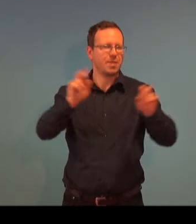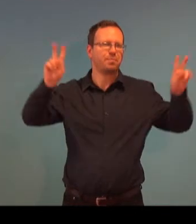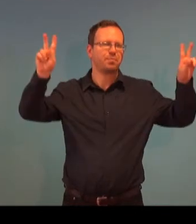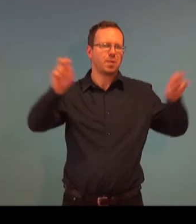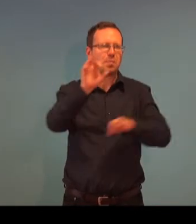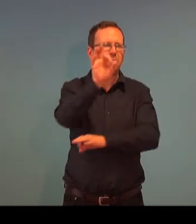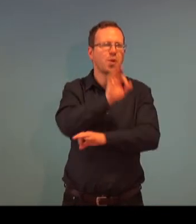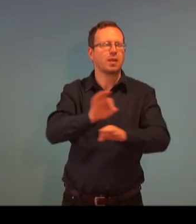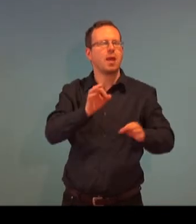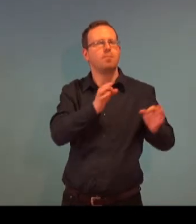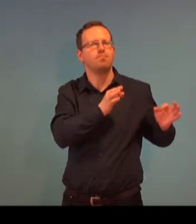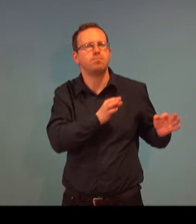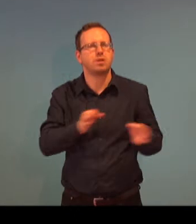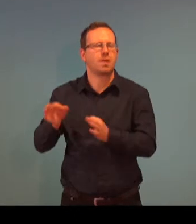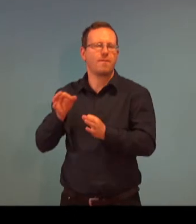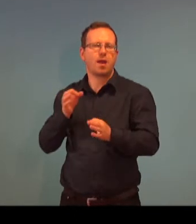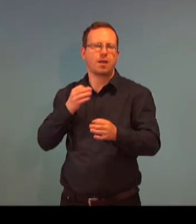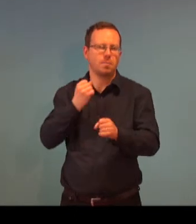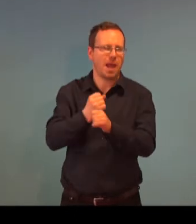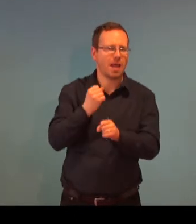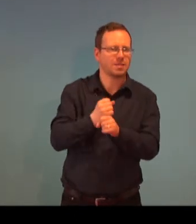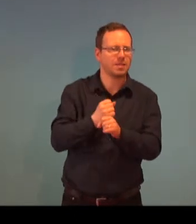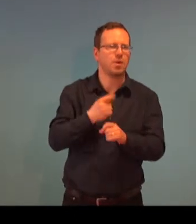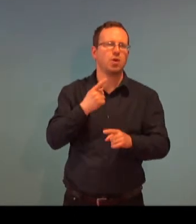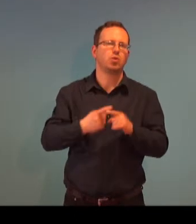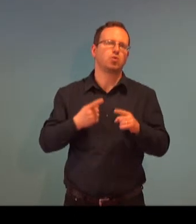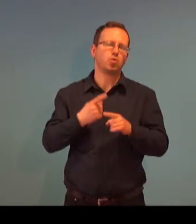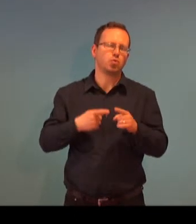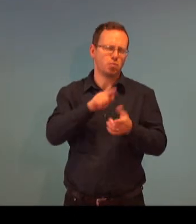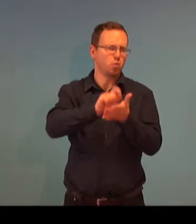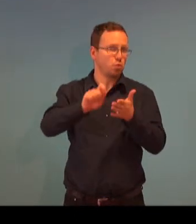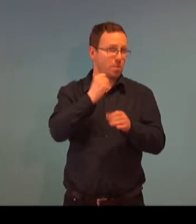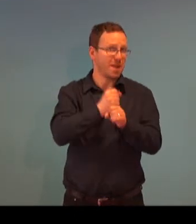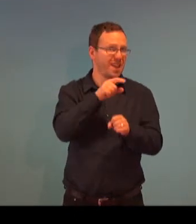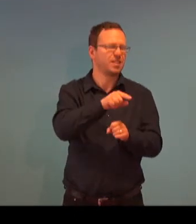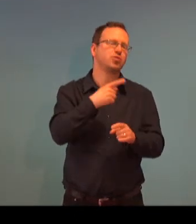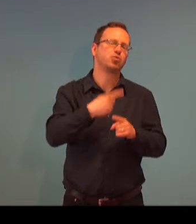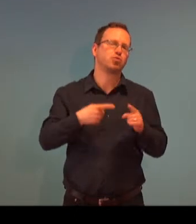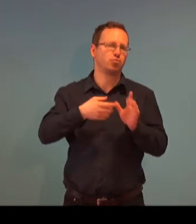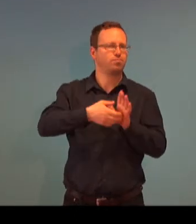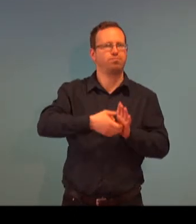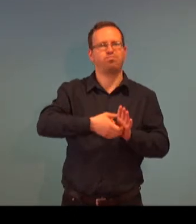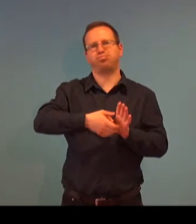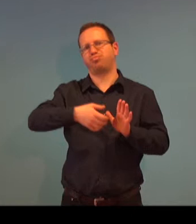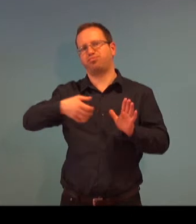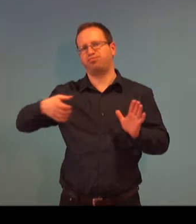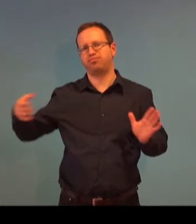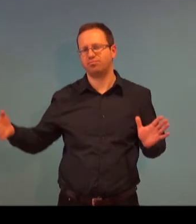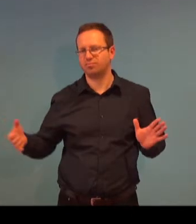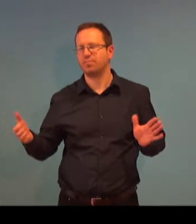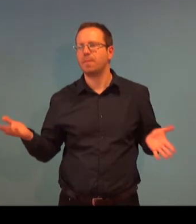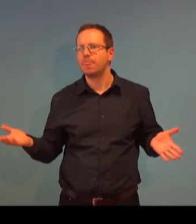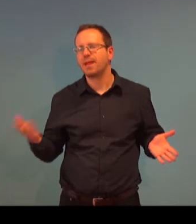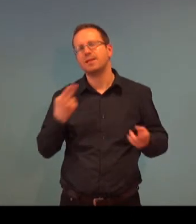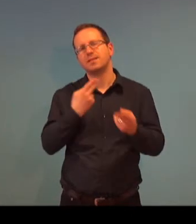cesty. Vít možnost přes úřad práce, přes tzv. přípravu k práci, což je někdy trošku krkolovné, a ne